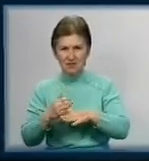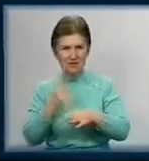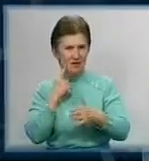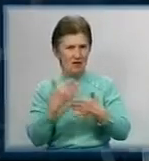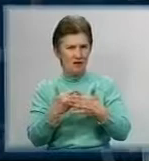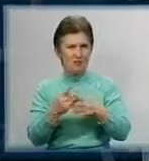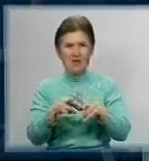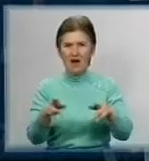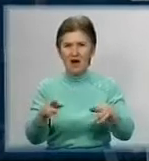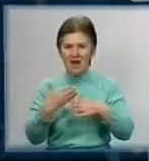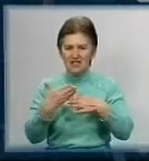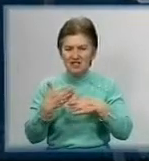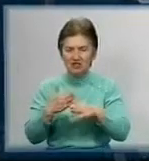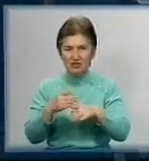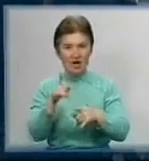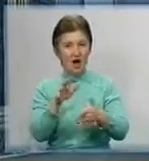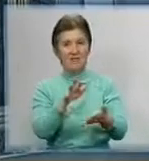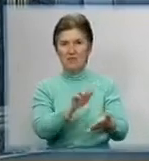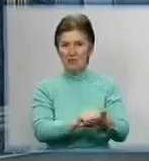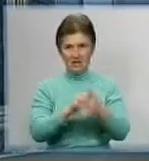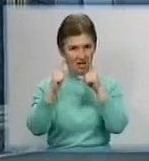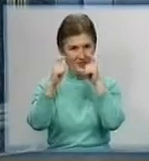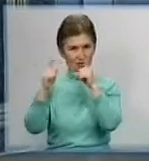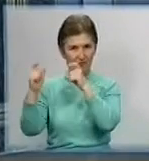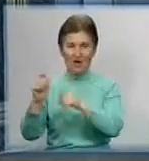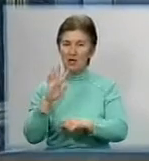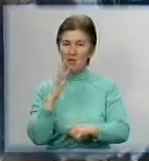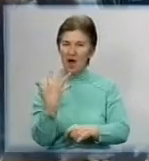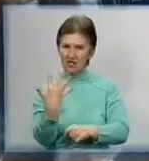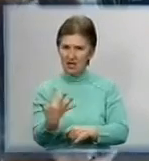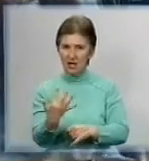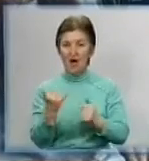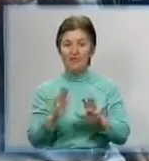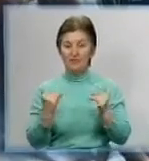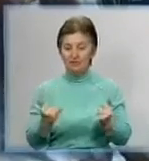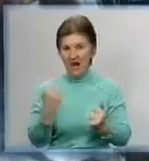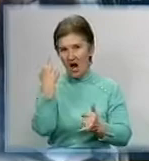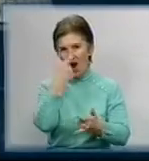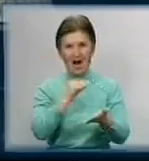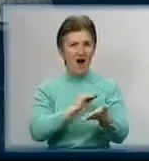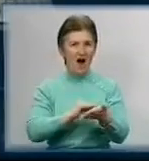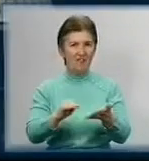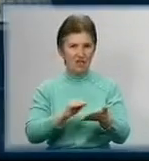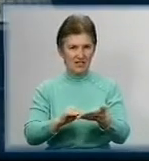Займається фотографією Глафіра п'ятий рік і тільки зараз наважилася організувати авторську виставку.